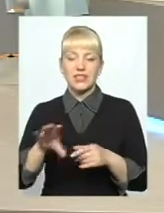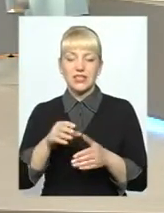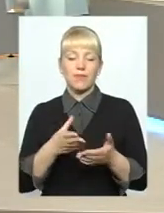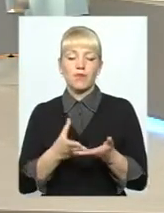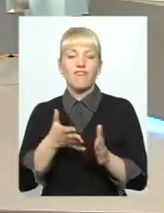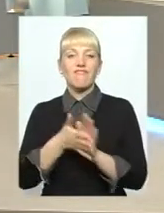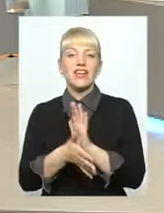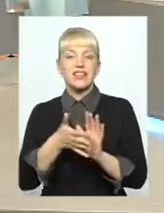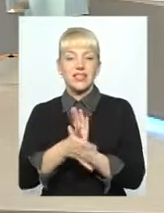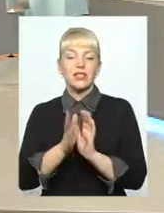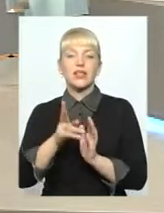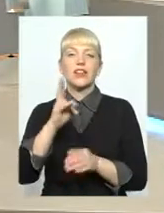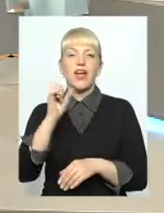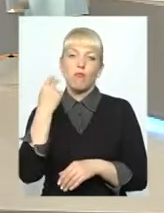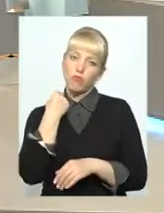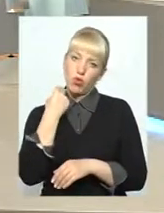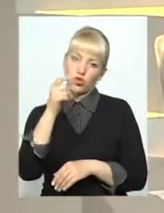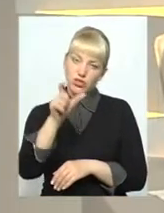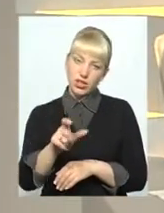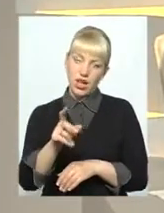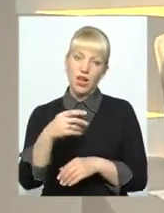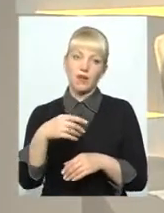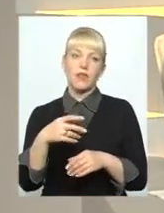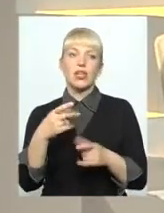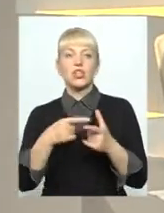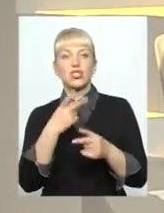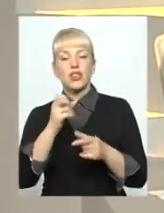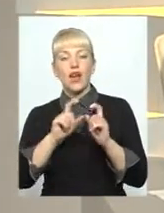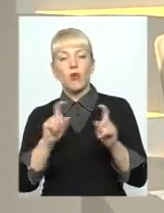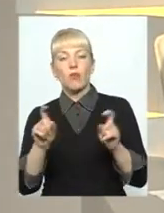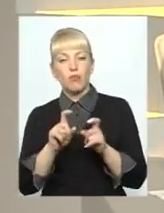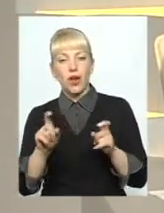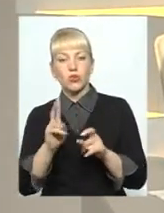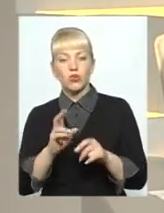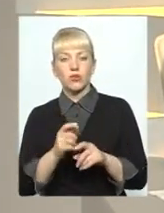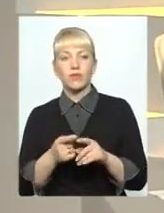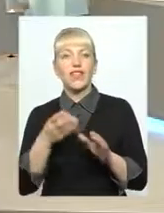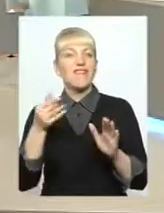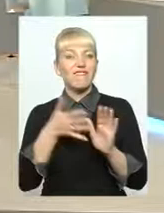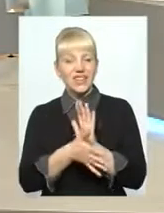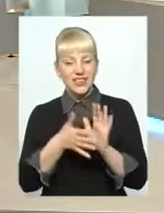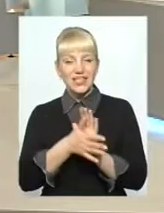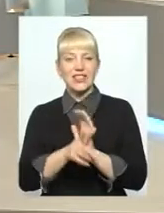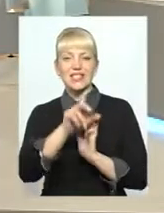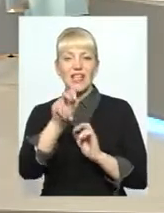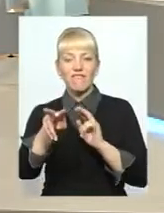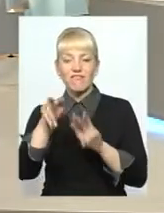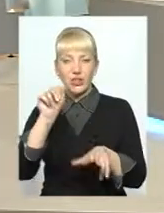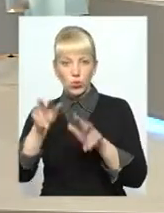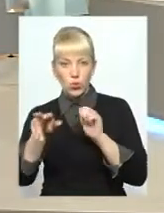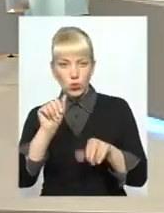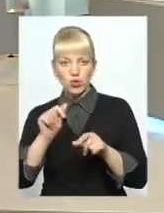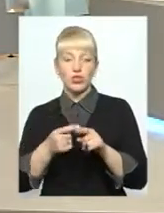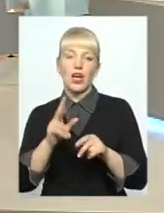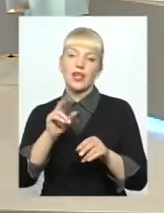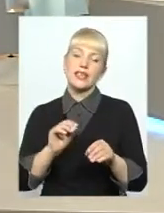кого? На боржника чи на компанію-постачальник? Витрати по відключенню. І по відключенню, і по